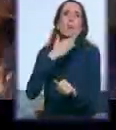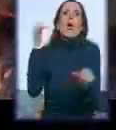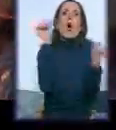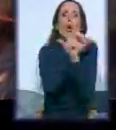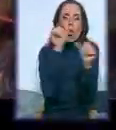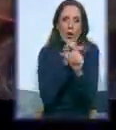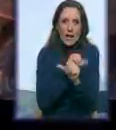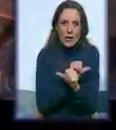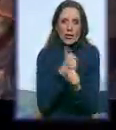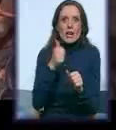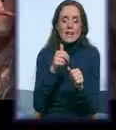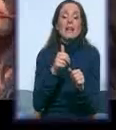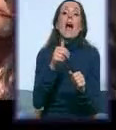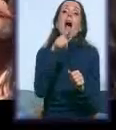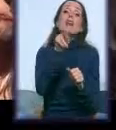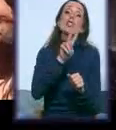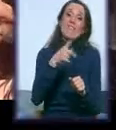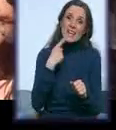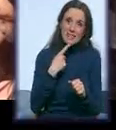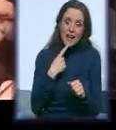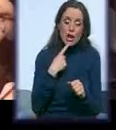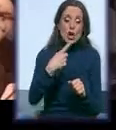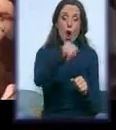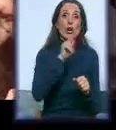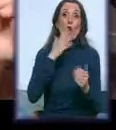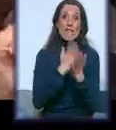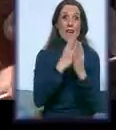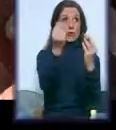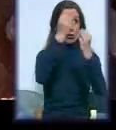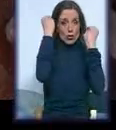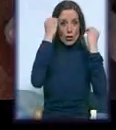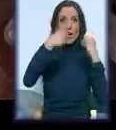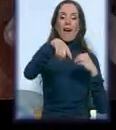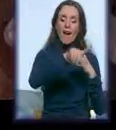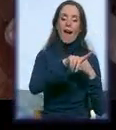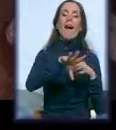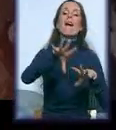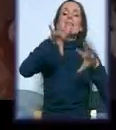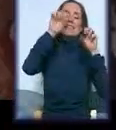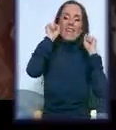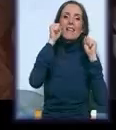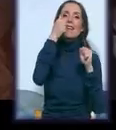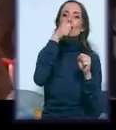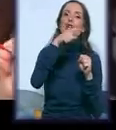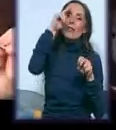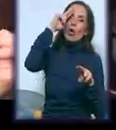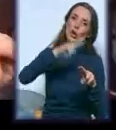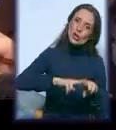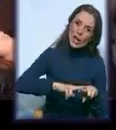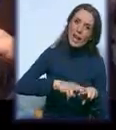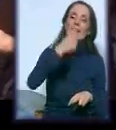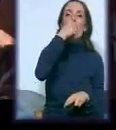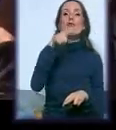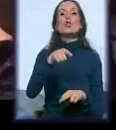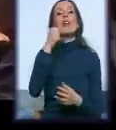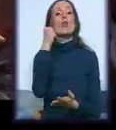prošli edukaciju, da im je sada jasno šta znači rešenja, šta uverenje. Morala sam.